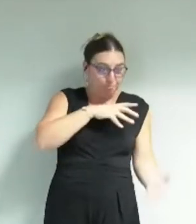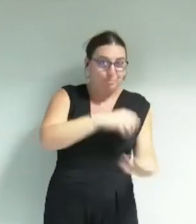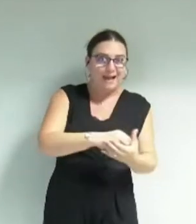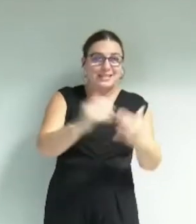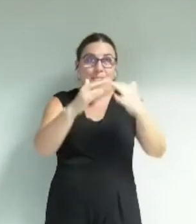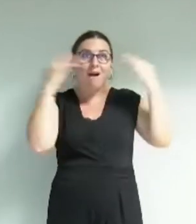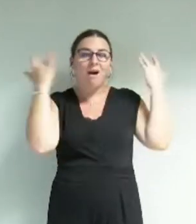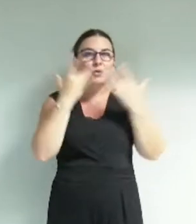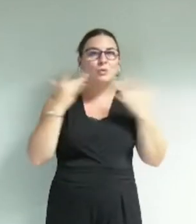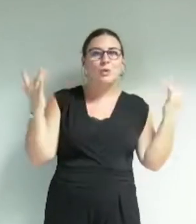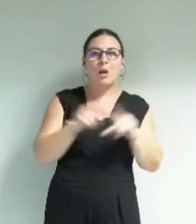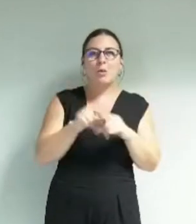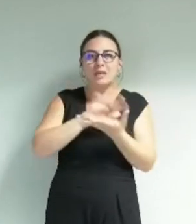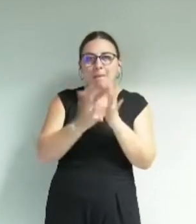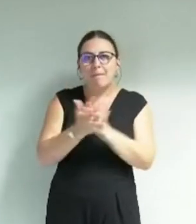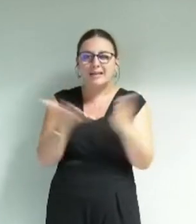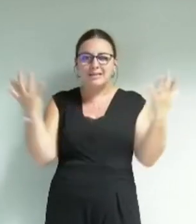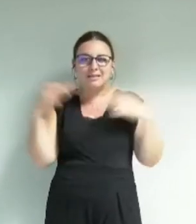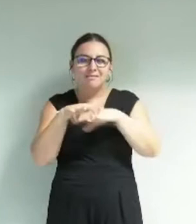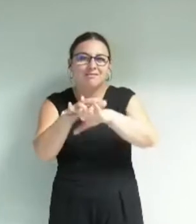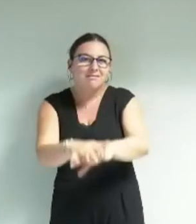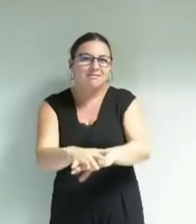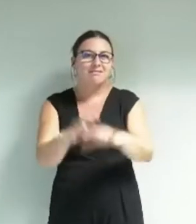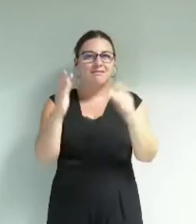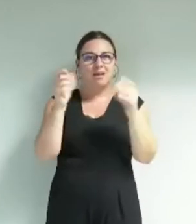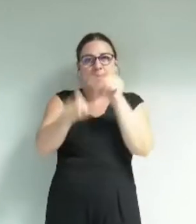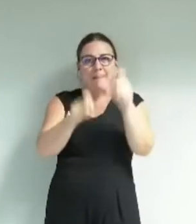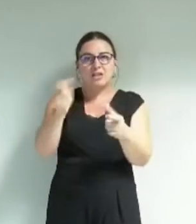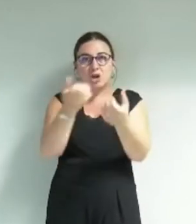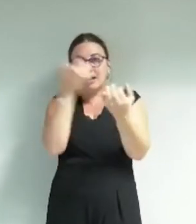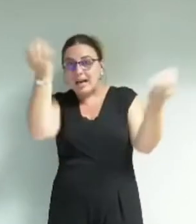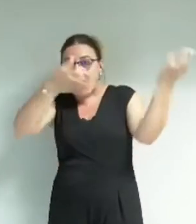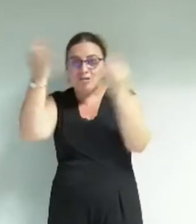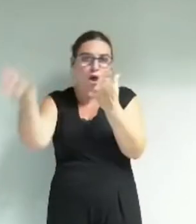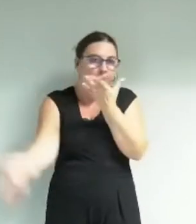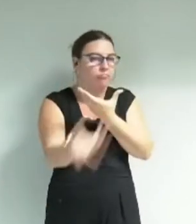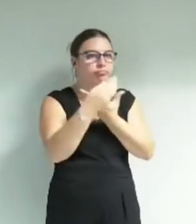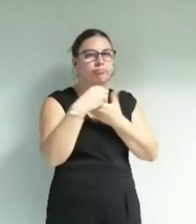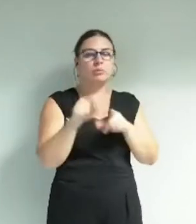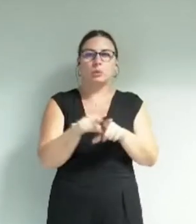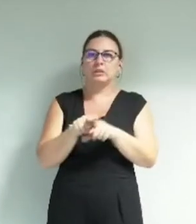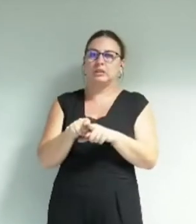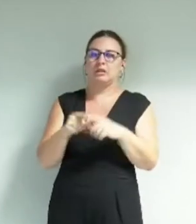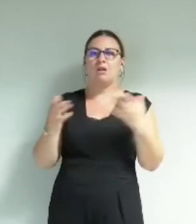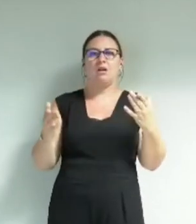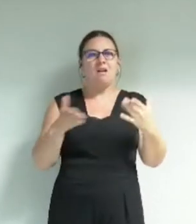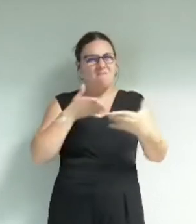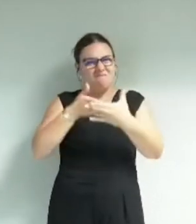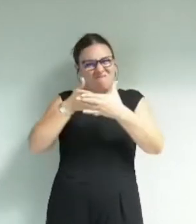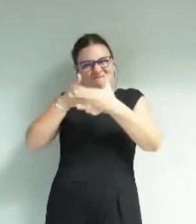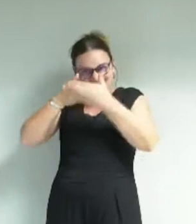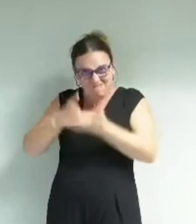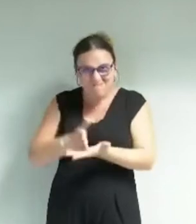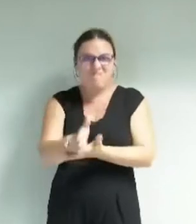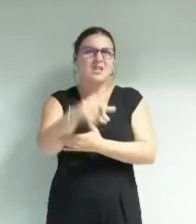et faciliter les pratiques en rapprochant les publics et les créateurs. Il nous faut dépasser encore les frontières qui existent